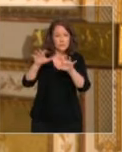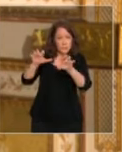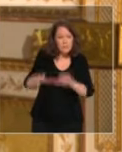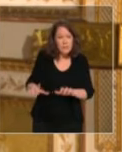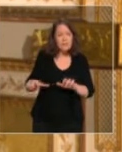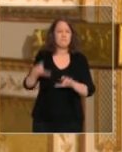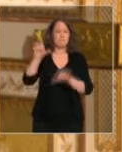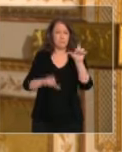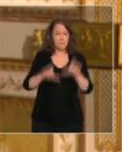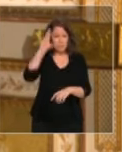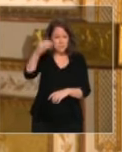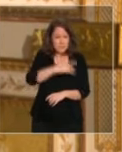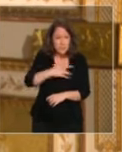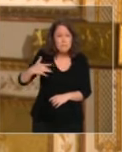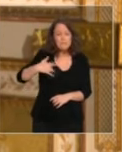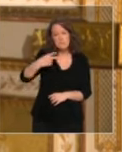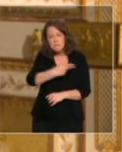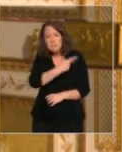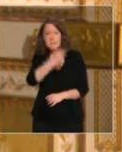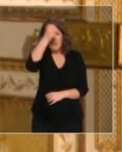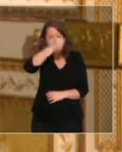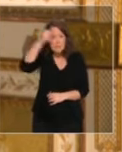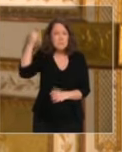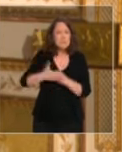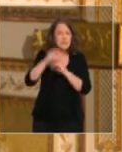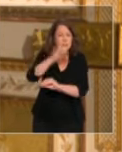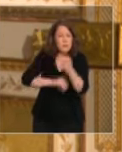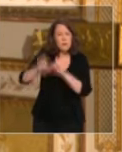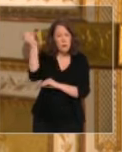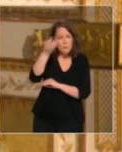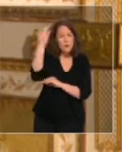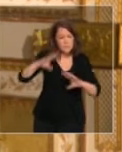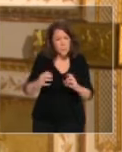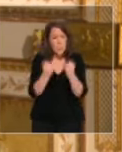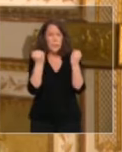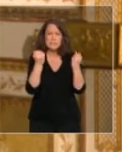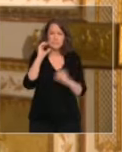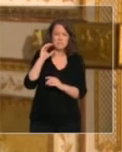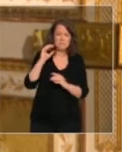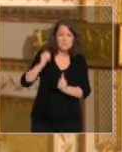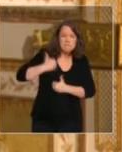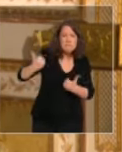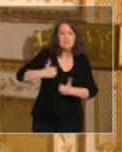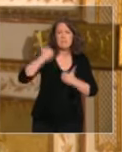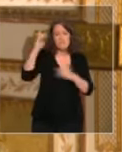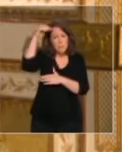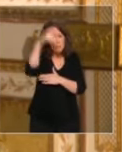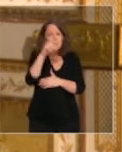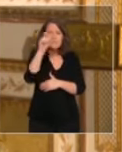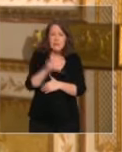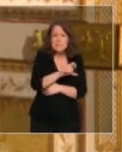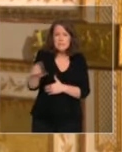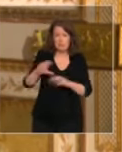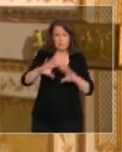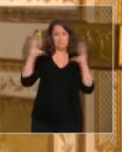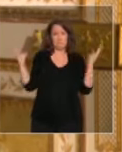médecins, infirmiers, aides-soignants, ambulanciers, secouristes, nos militaires, nos pompiers, nos pharmaciens ont donné dans cette première